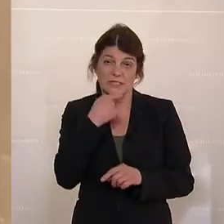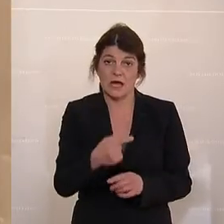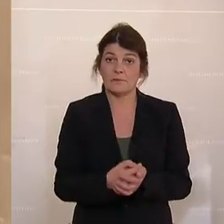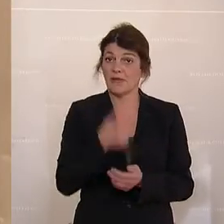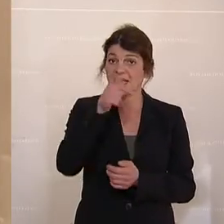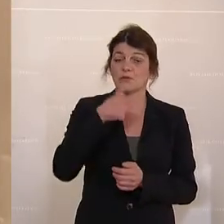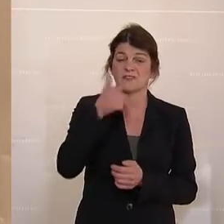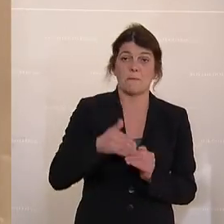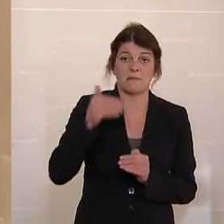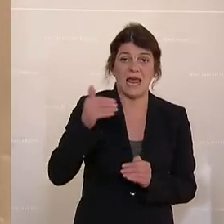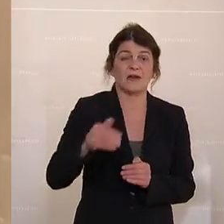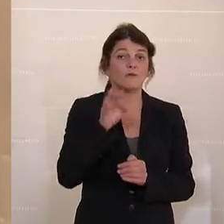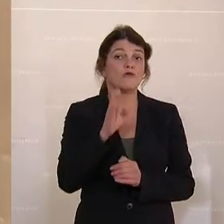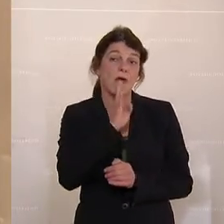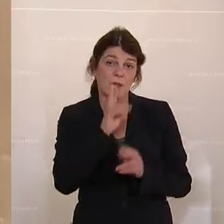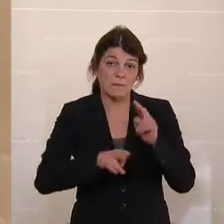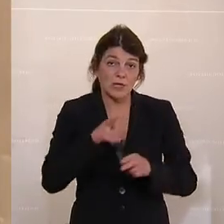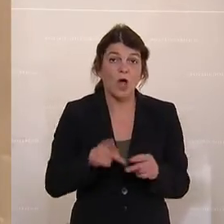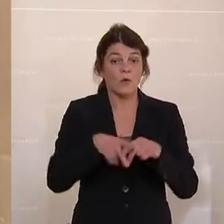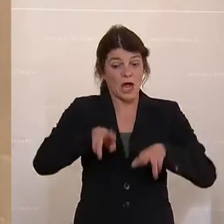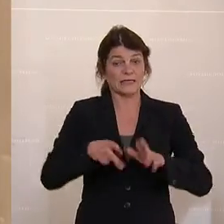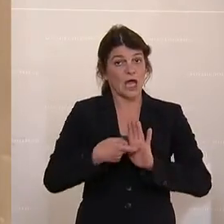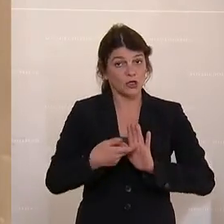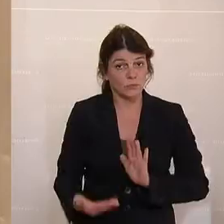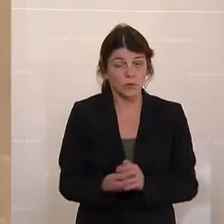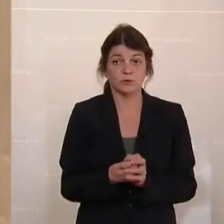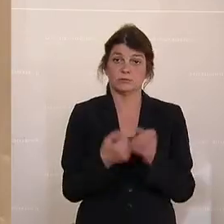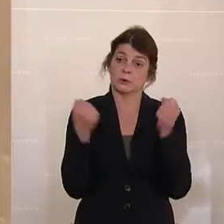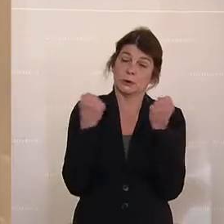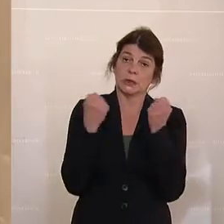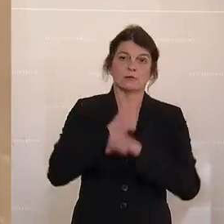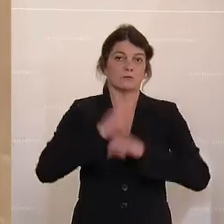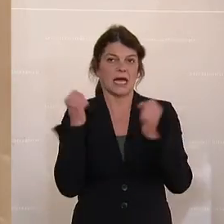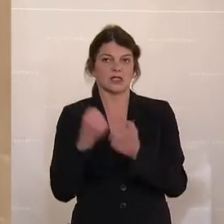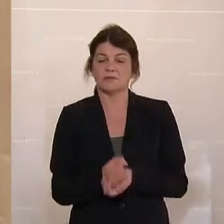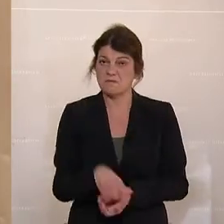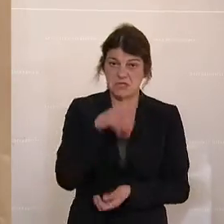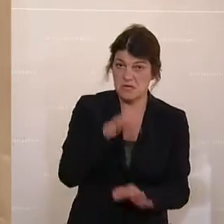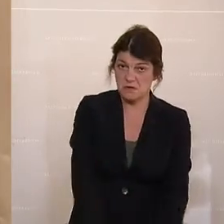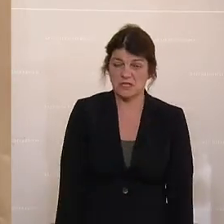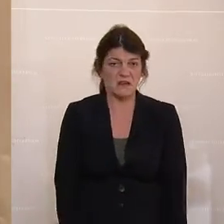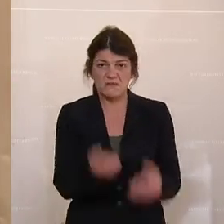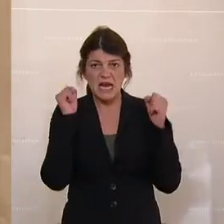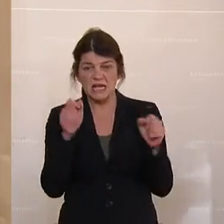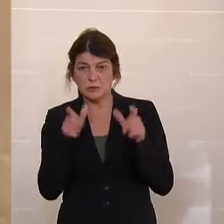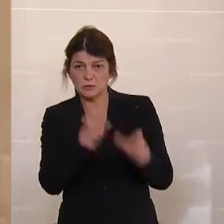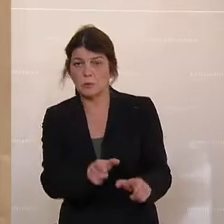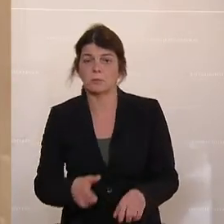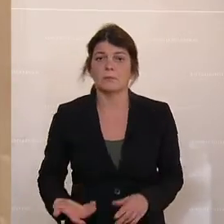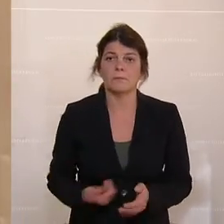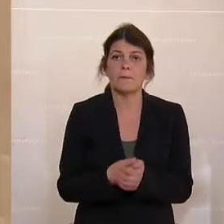,2 Milliarden für Nachmittagsbetreuung und Rechtsanspruch, mega Sprengstoff, gar nicht gut, wie kannst du das aufhalten?